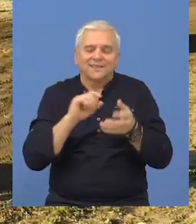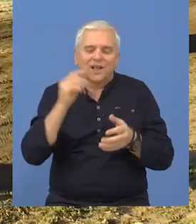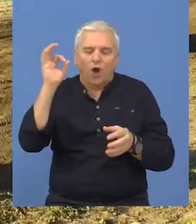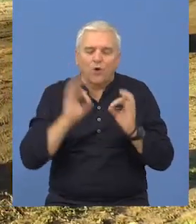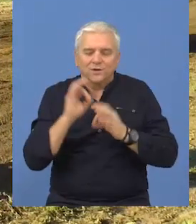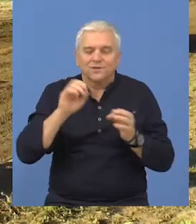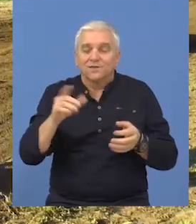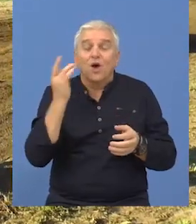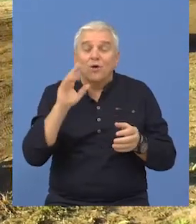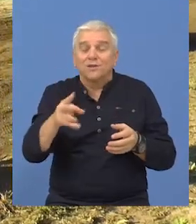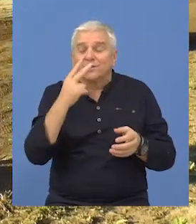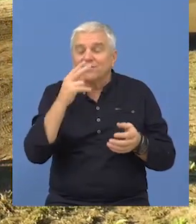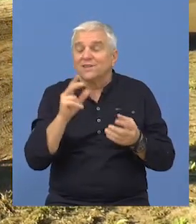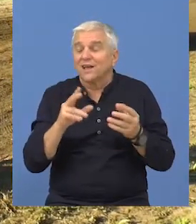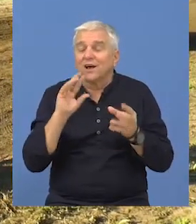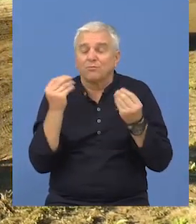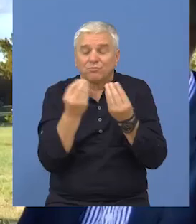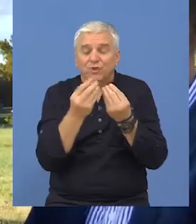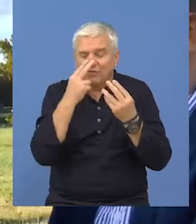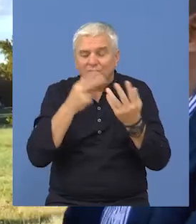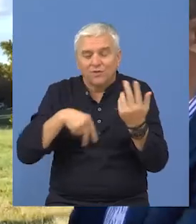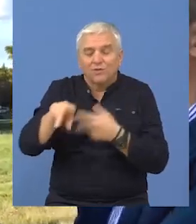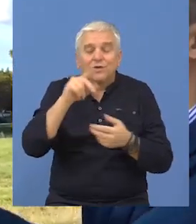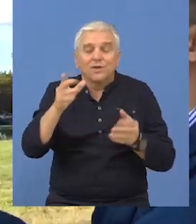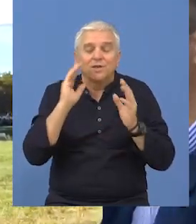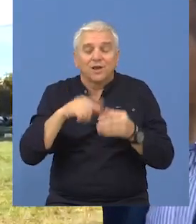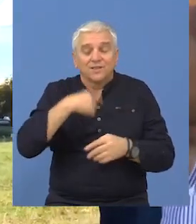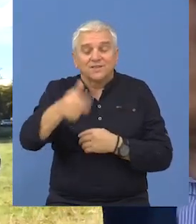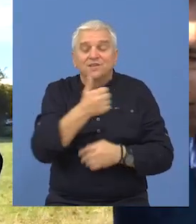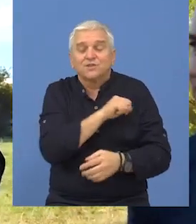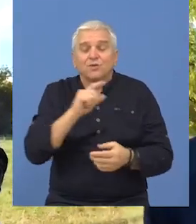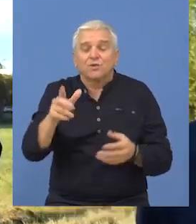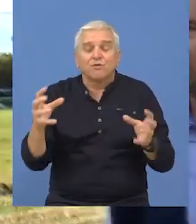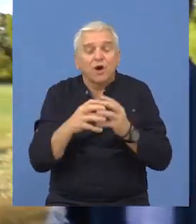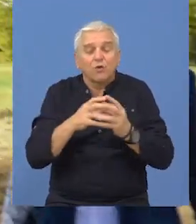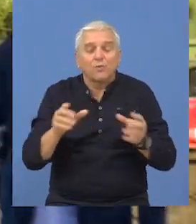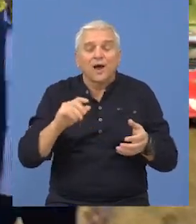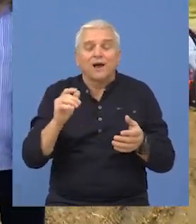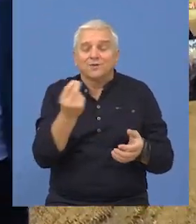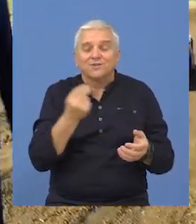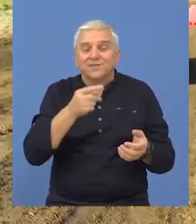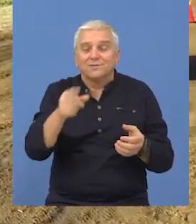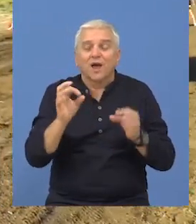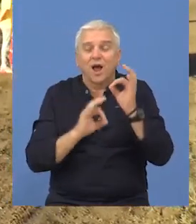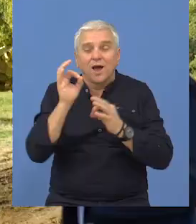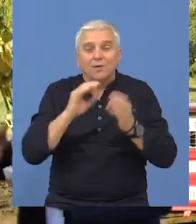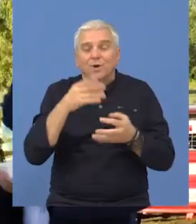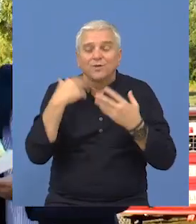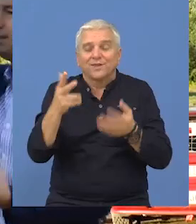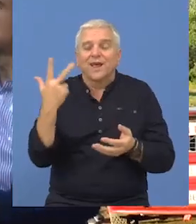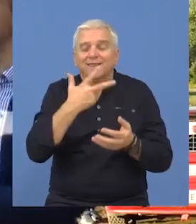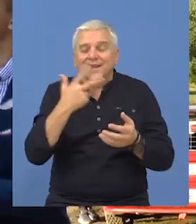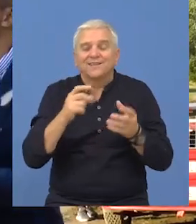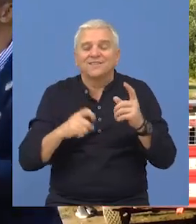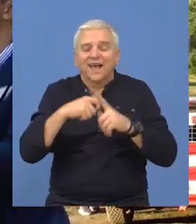desetka. Prošlo je odlično, vozeo sam Bagija revijalno, to je ako dao Bog od sledeće godine nova klasa u Srbiji, a Hondu Sivih sam